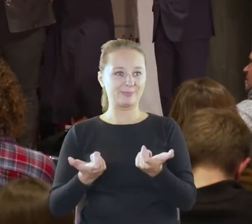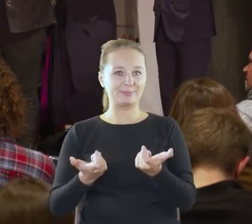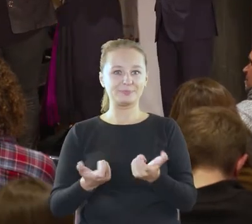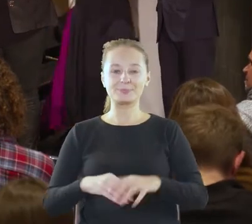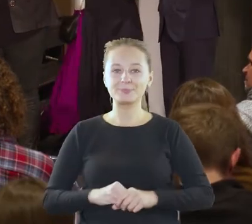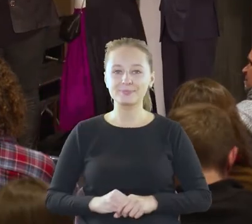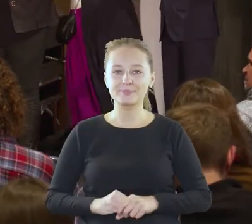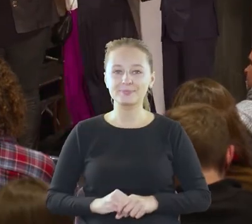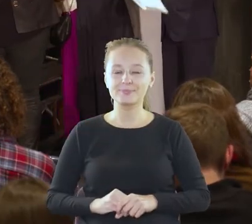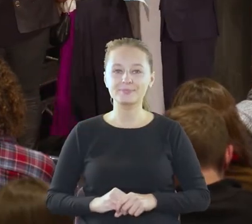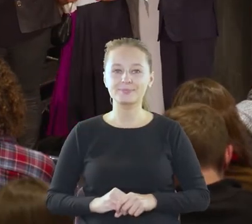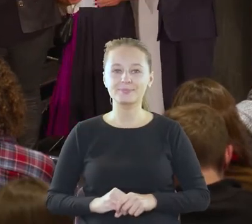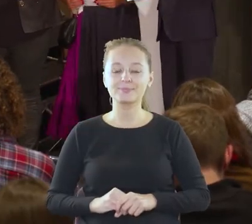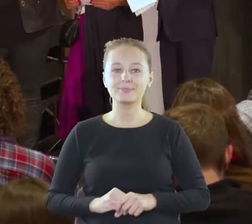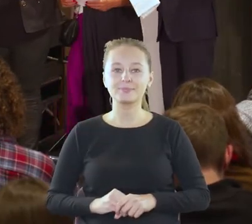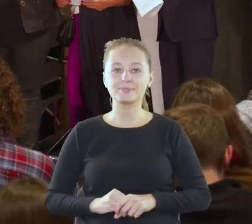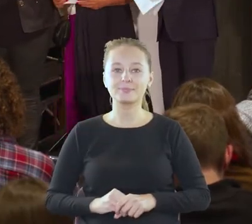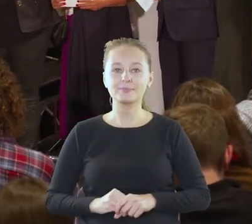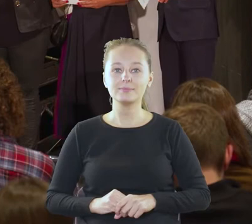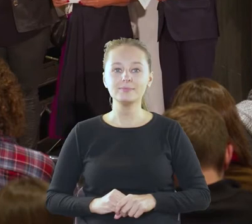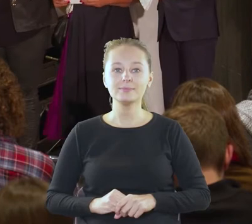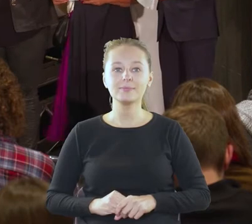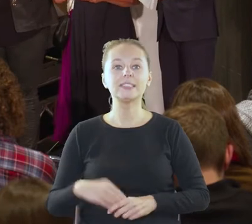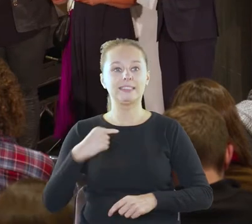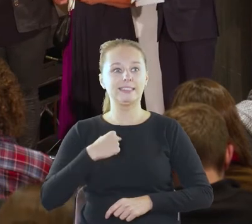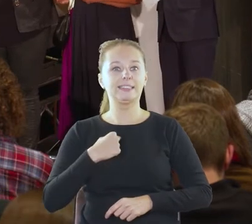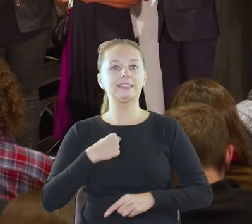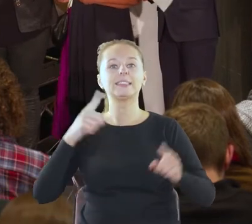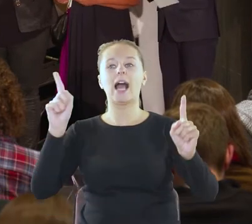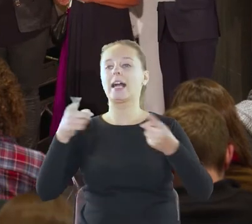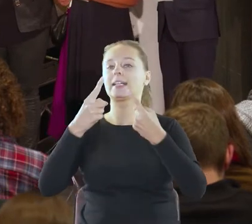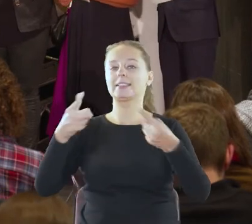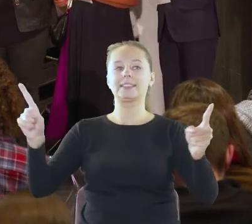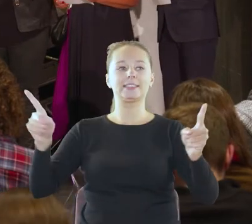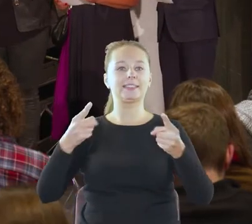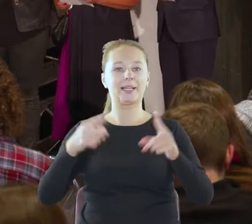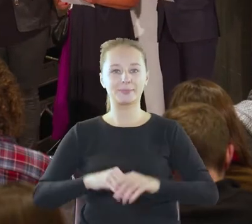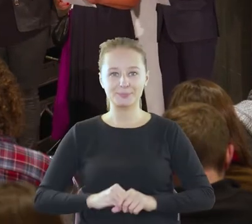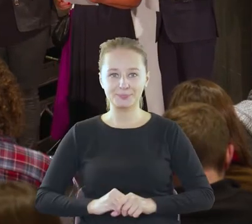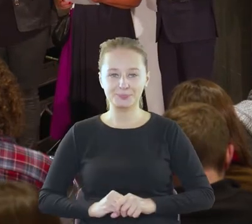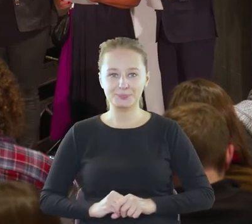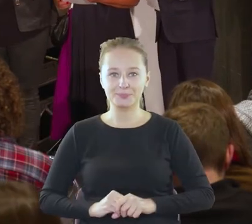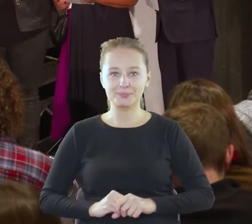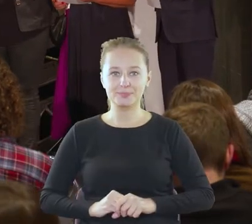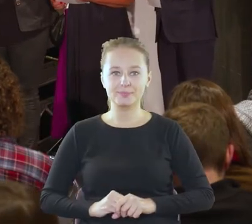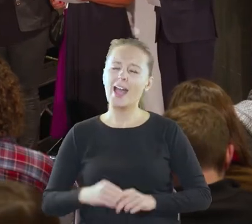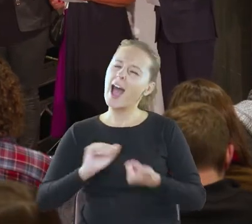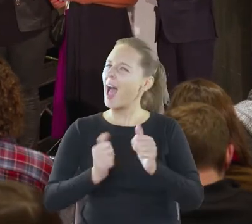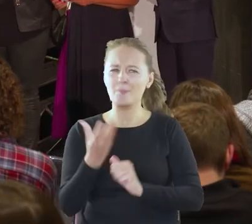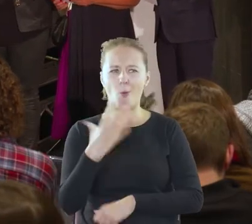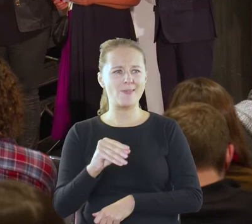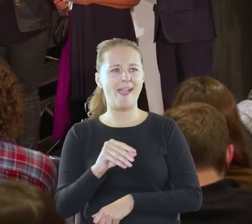To może pozwolę sobie zadyrygować i... Albo nie,